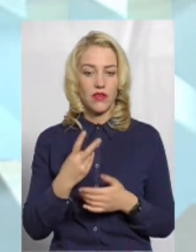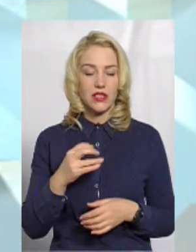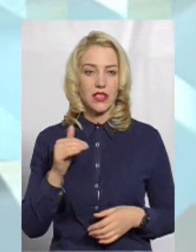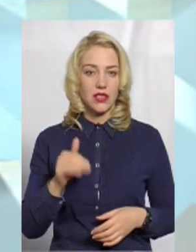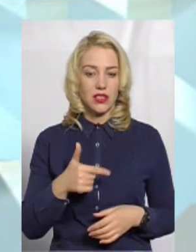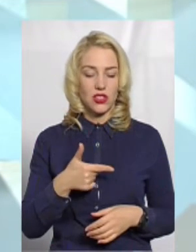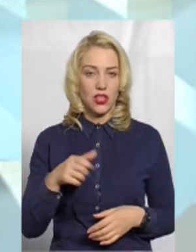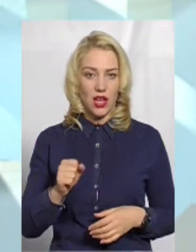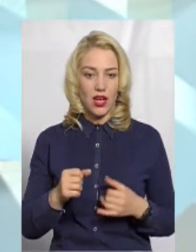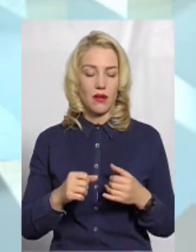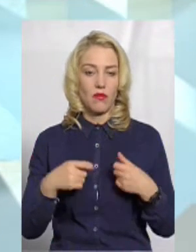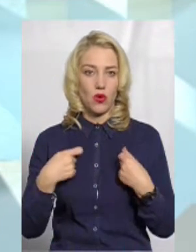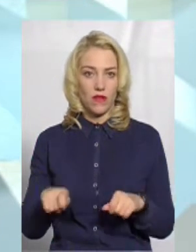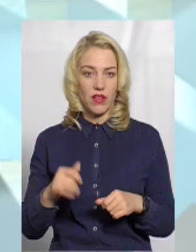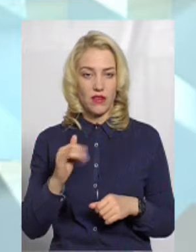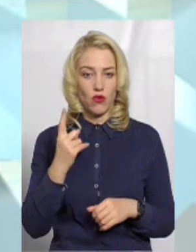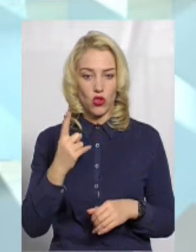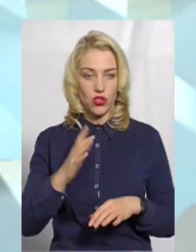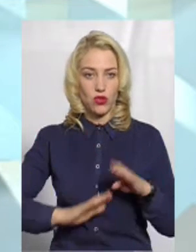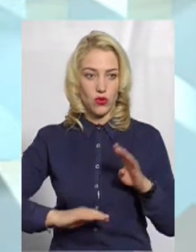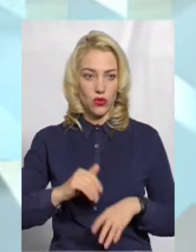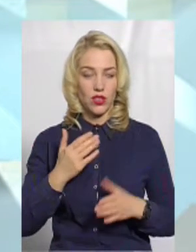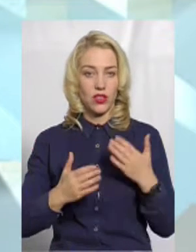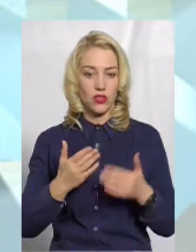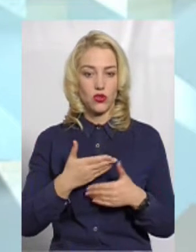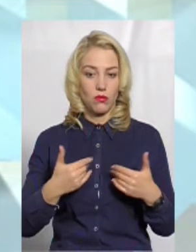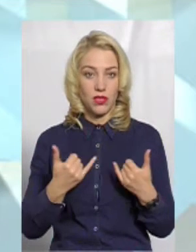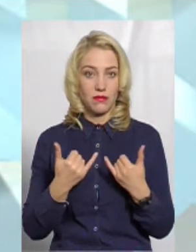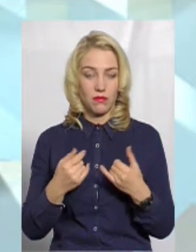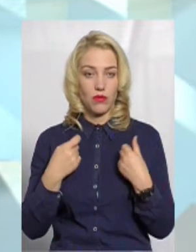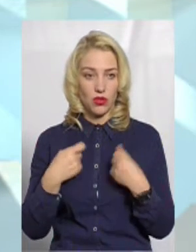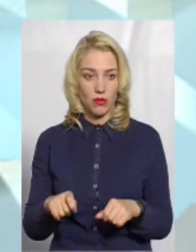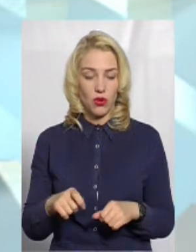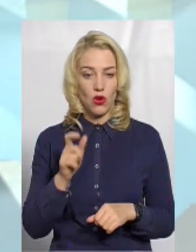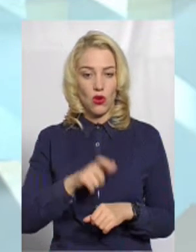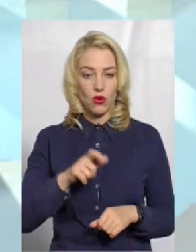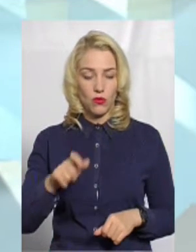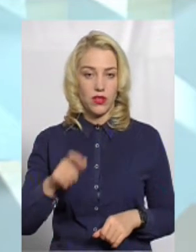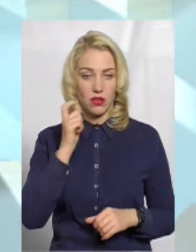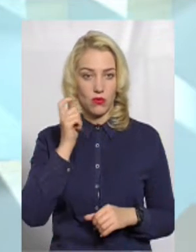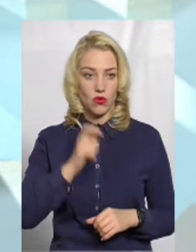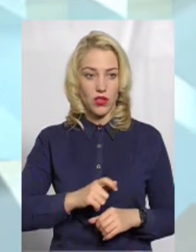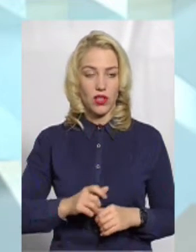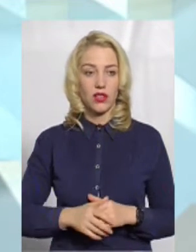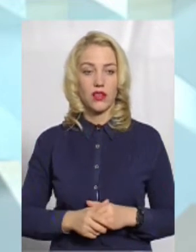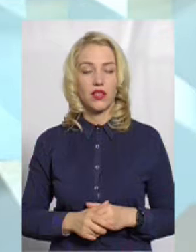тисяч гектарів продавати в одні руки, то якщо ми навіть продамо громадянам України